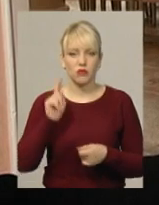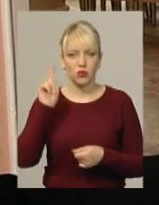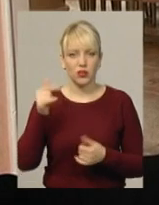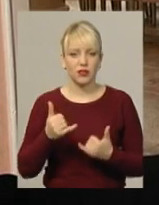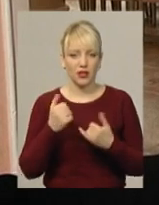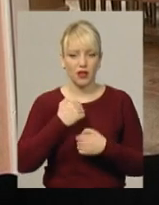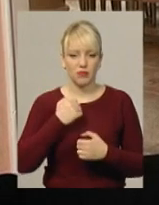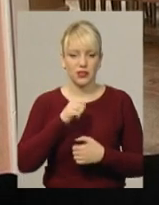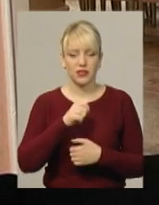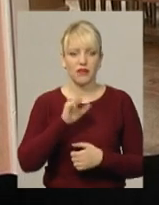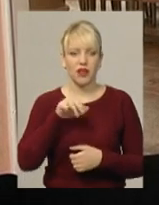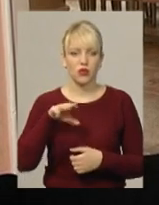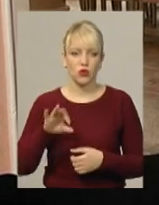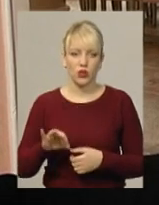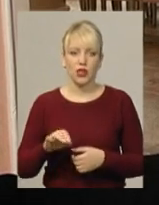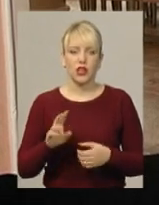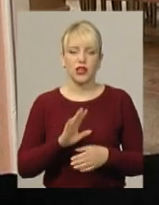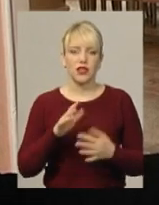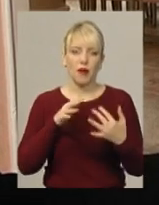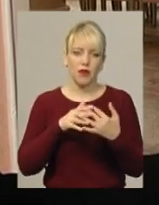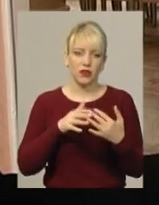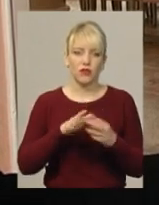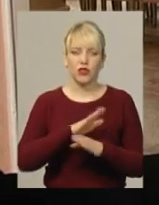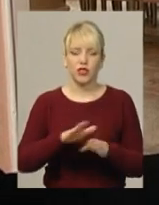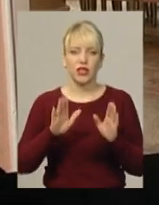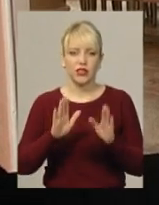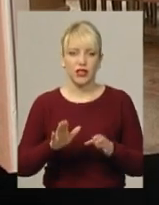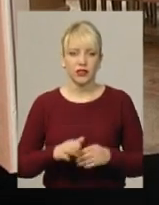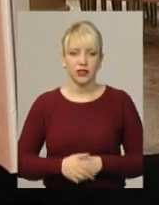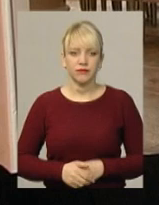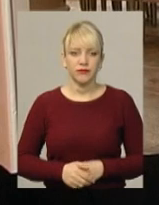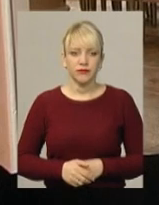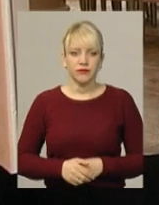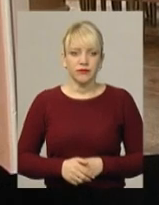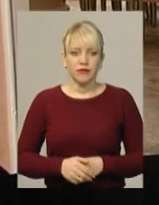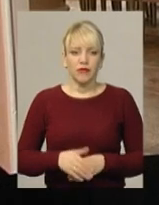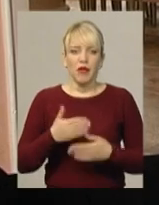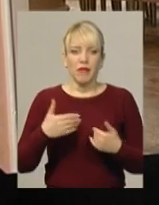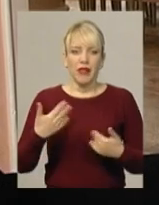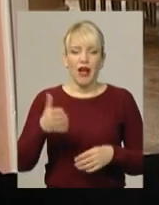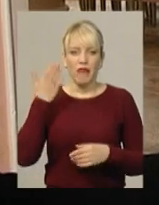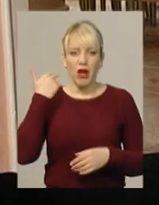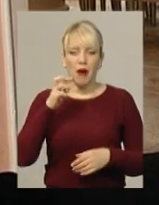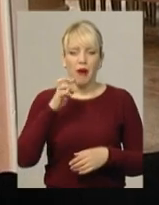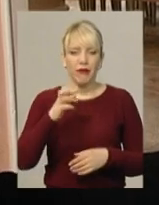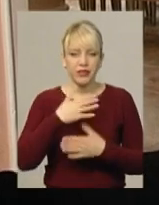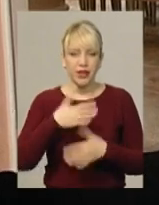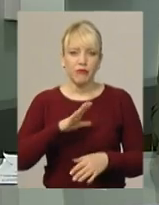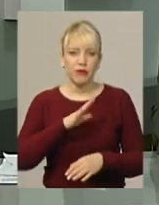бійців АТО і на передову, і не тільки. От ми давно вже не виступали вдома.